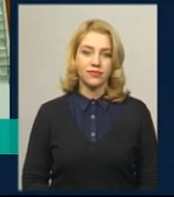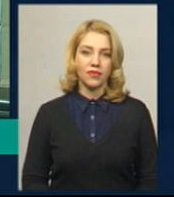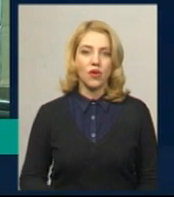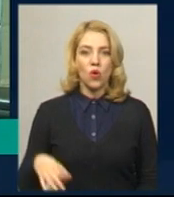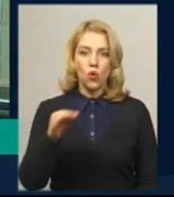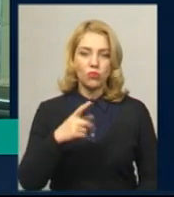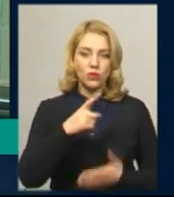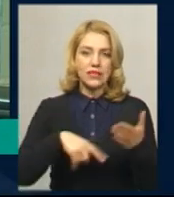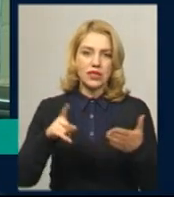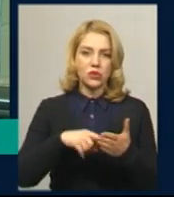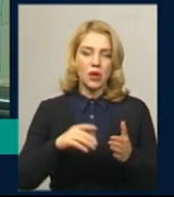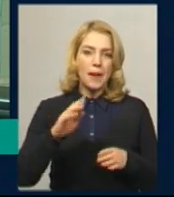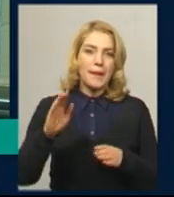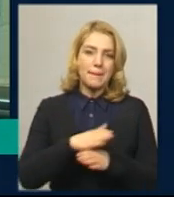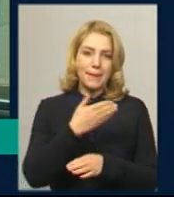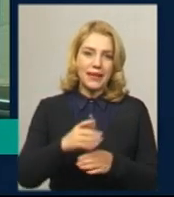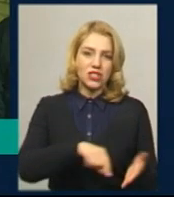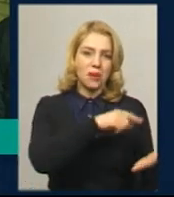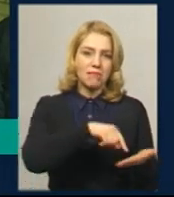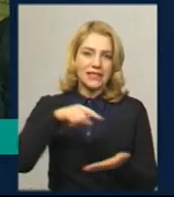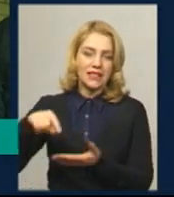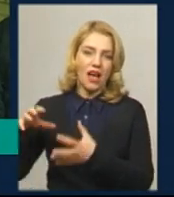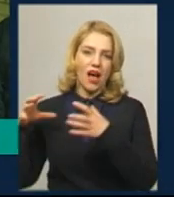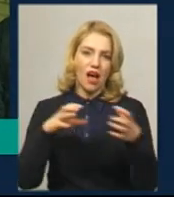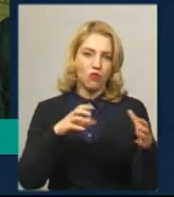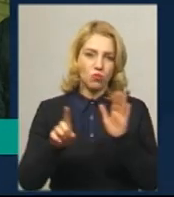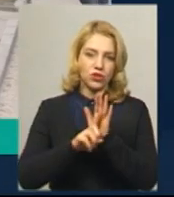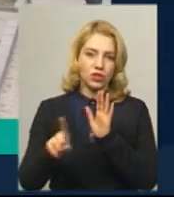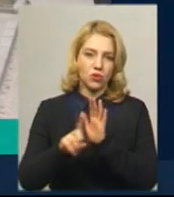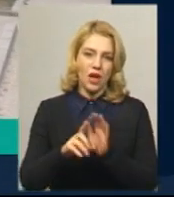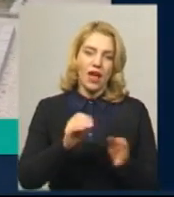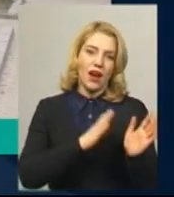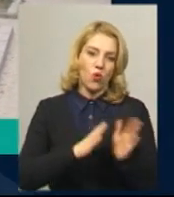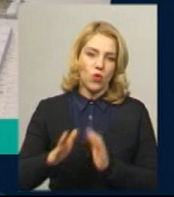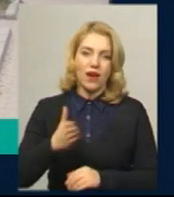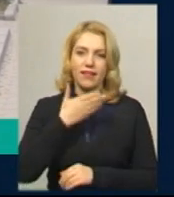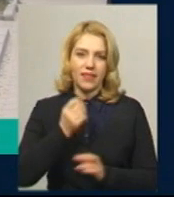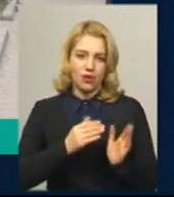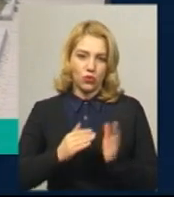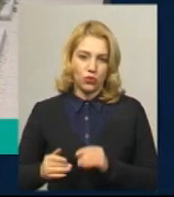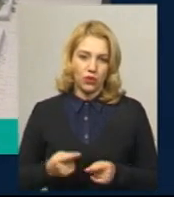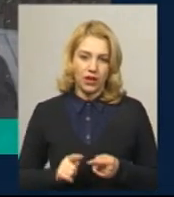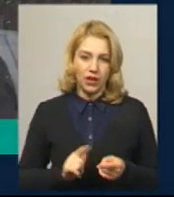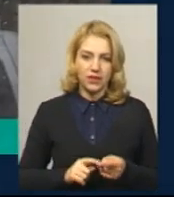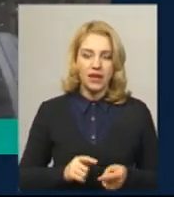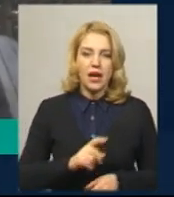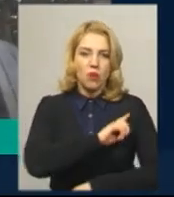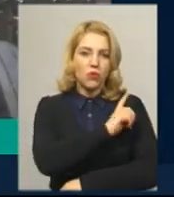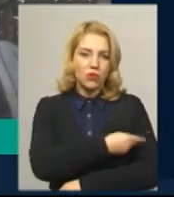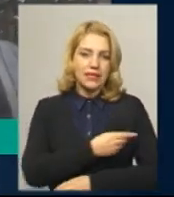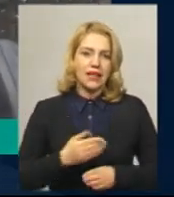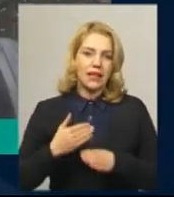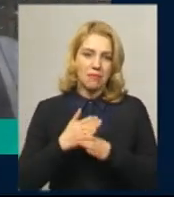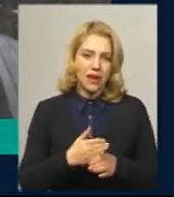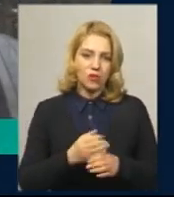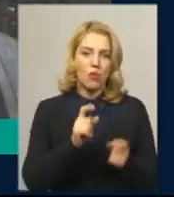В області скасовуються міжміські автобусні сполучення – регулярні та нерегулярні. Відсьогодні у Хмельницькому, зв'язку із посиленими методами боротьби